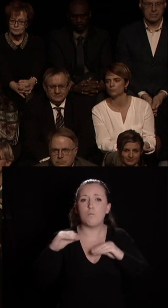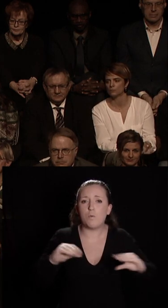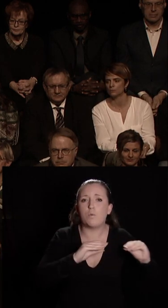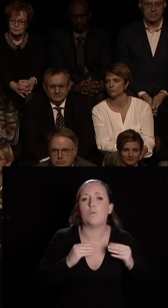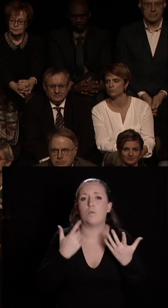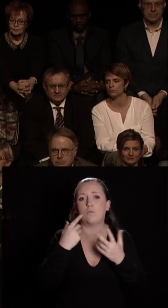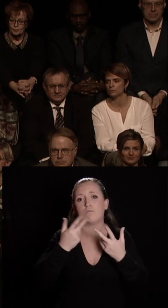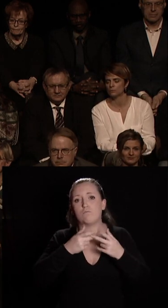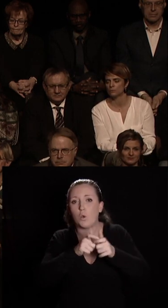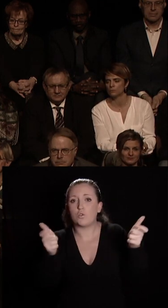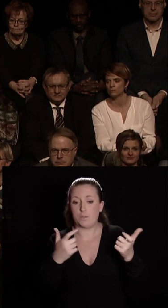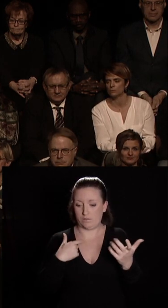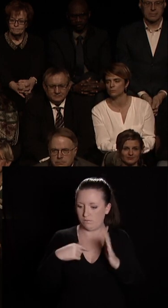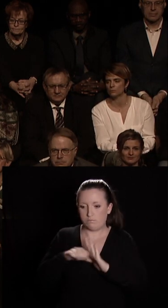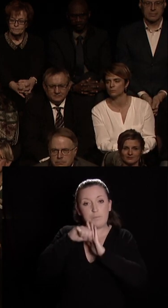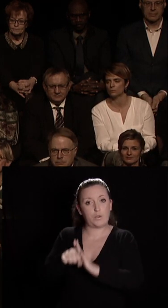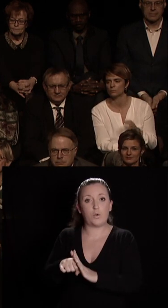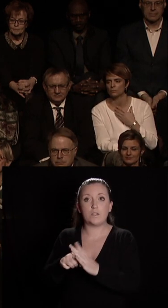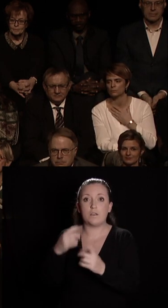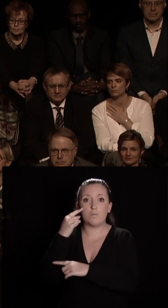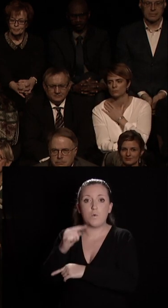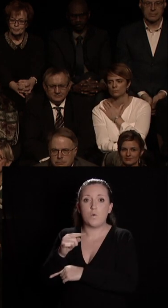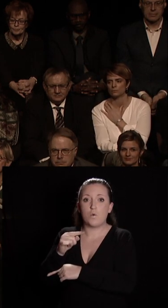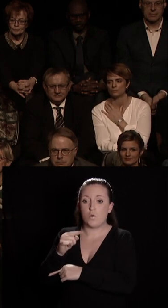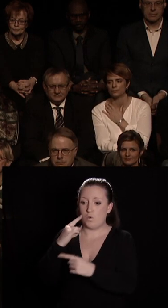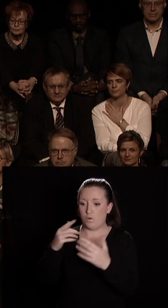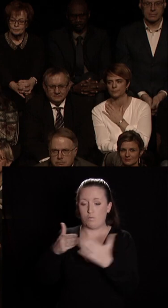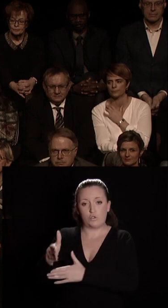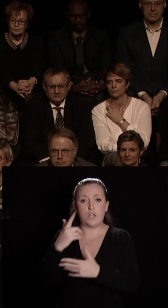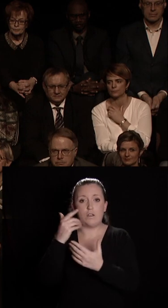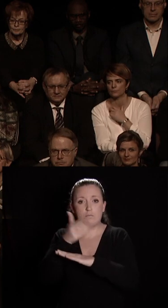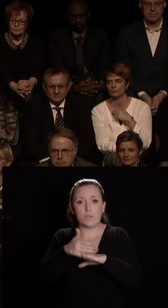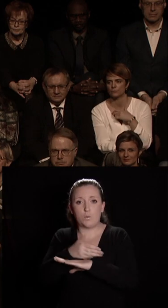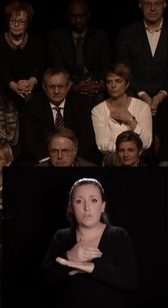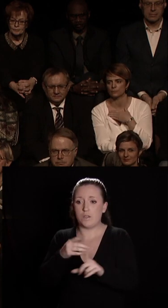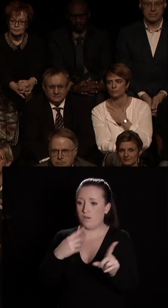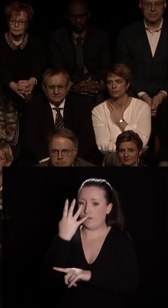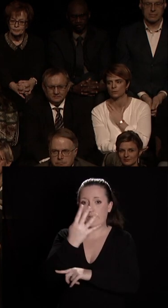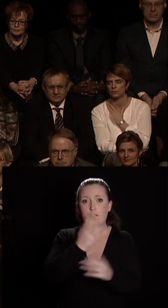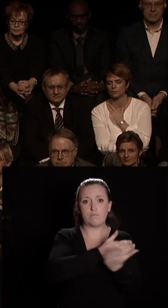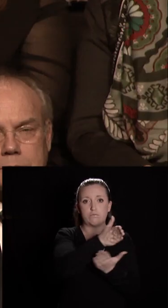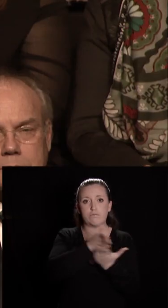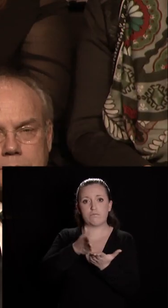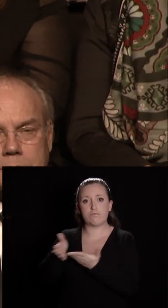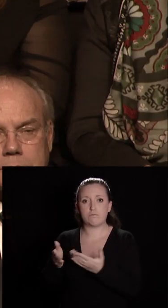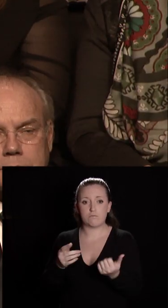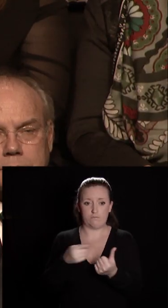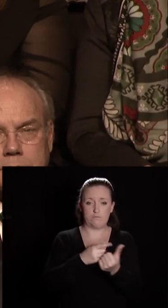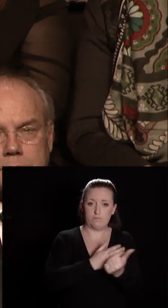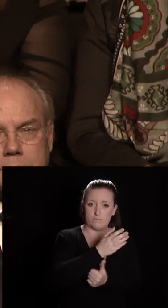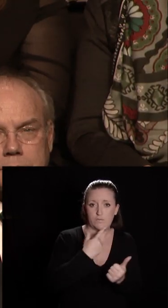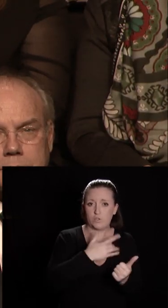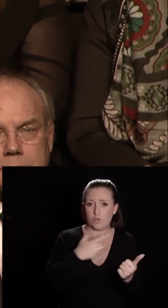priorité que nous avons choisi de donner dans le projet métropolitain à quatre grandes filières, la santé,